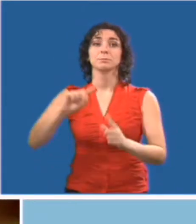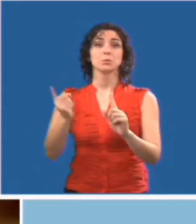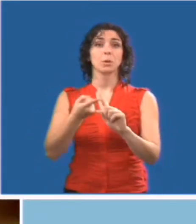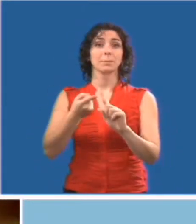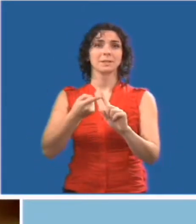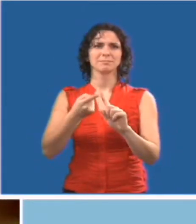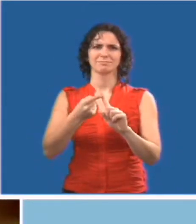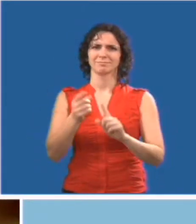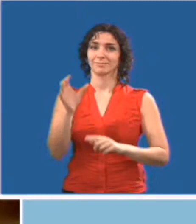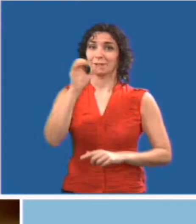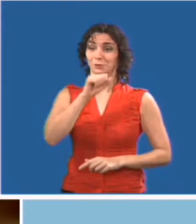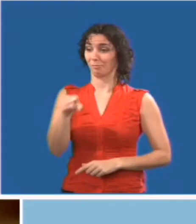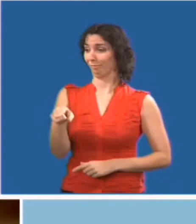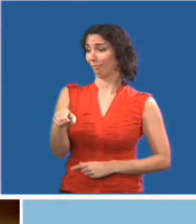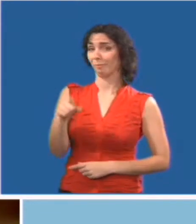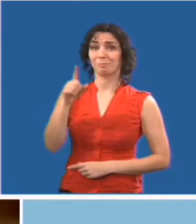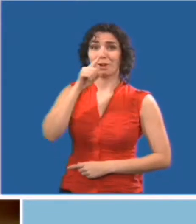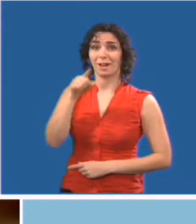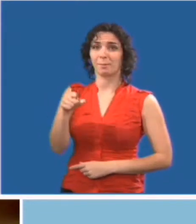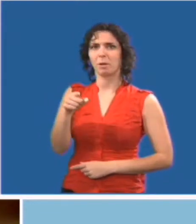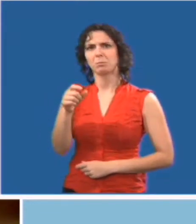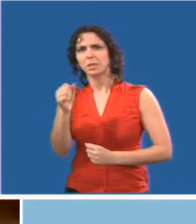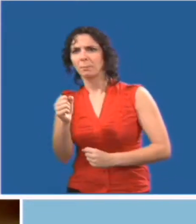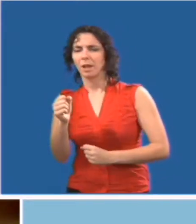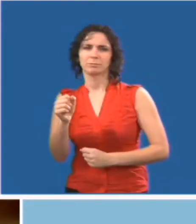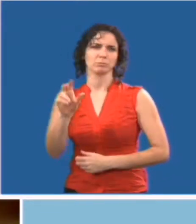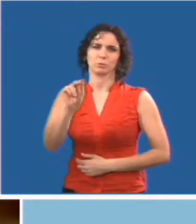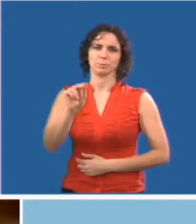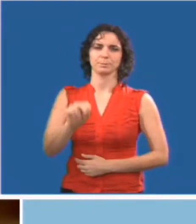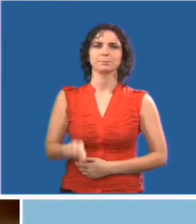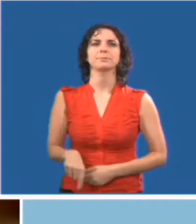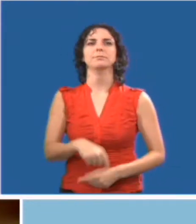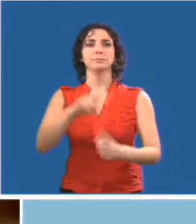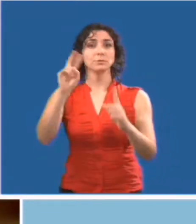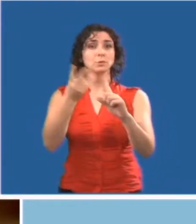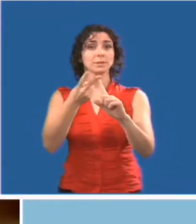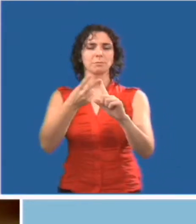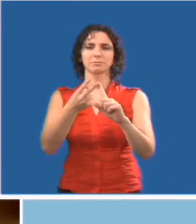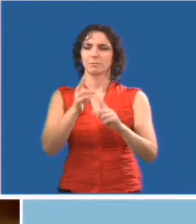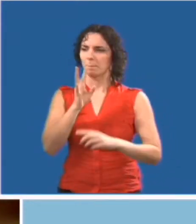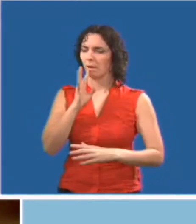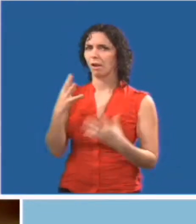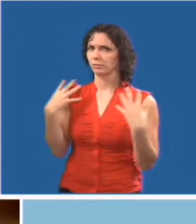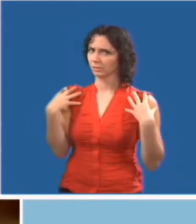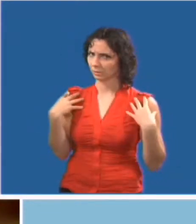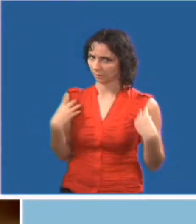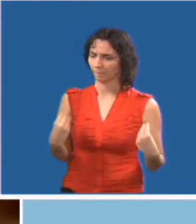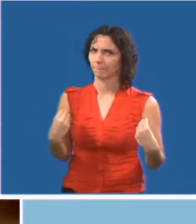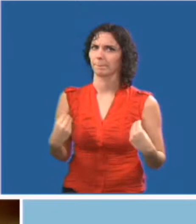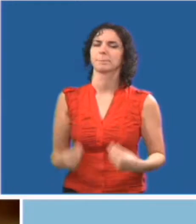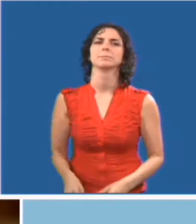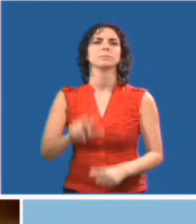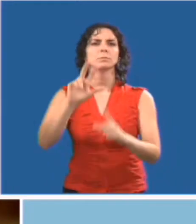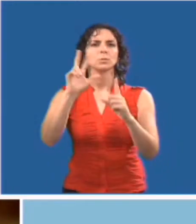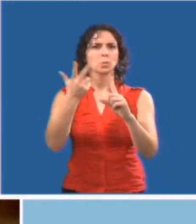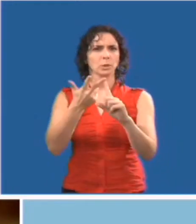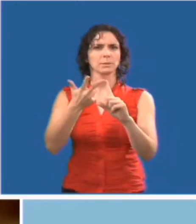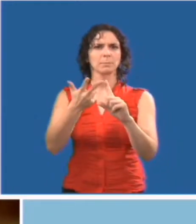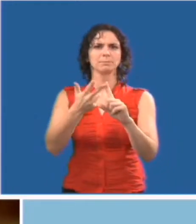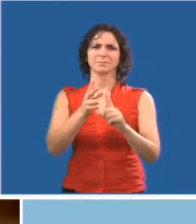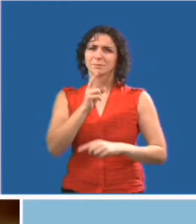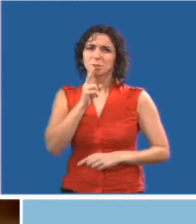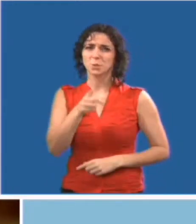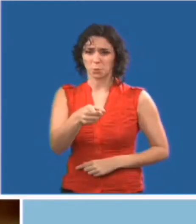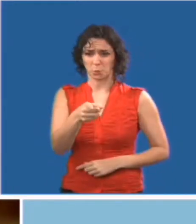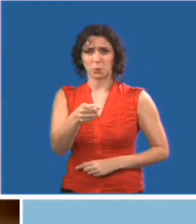les accommodements suivants. Ne présumez pas de ce qu'une personne peut ou ne peut pas faire. Parlez